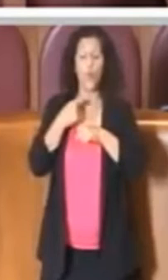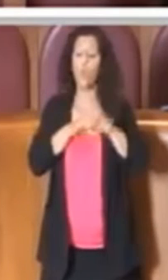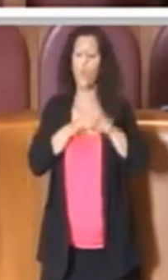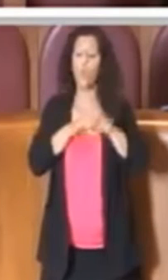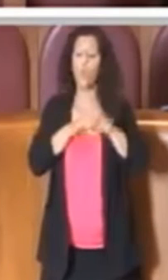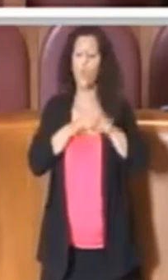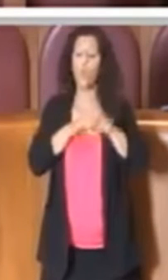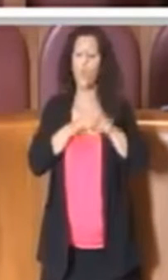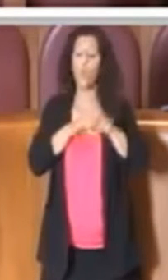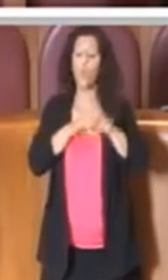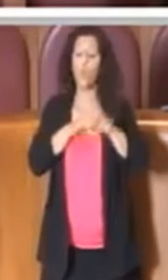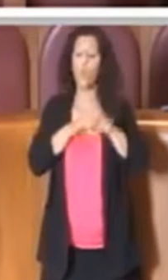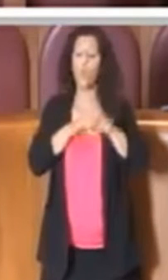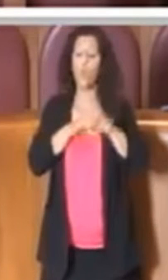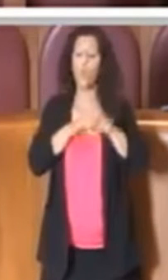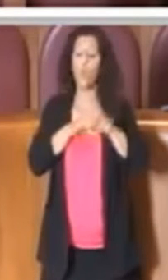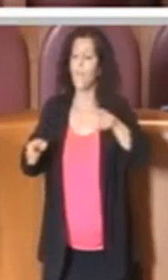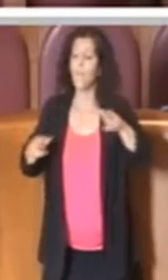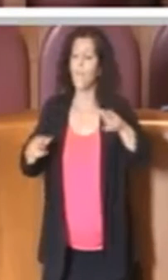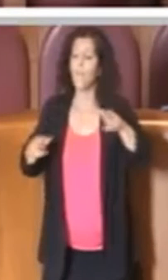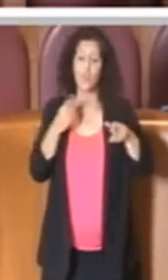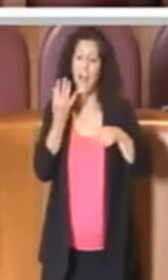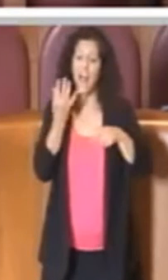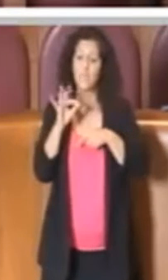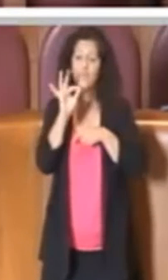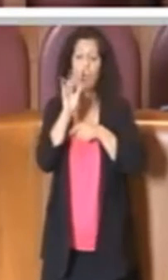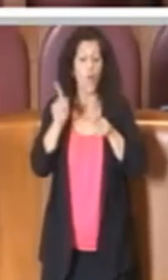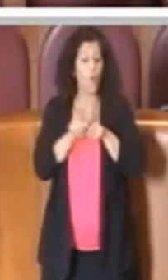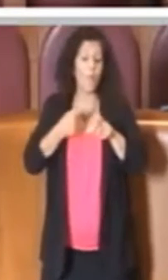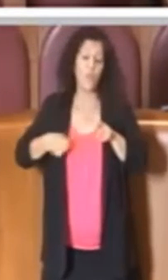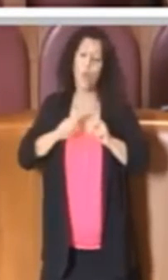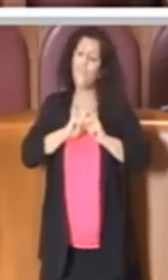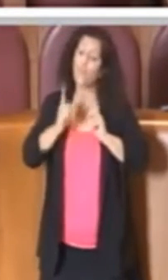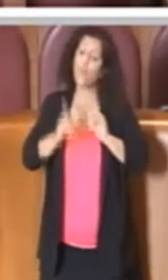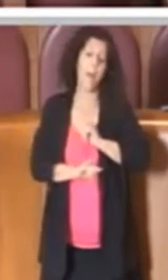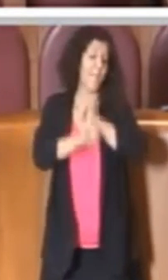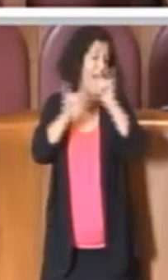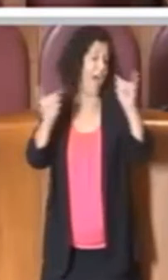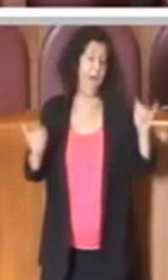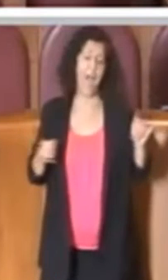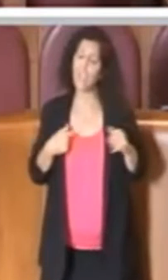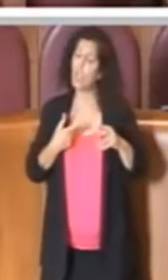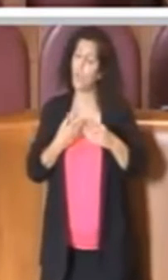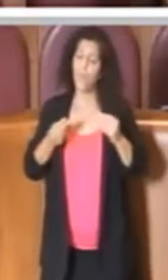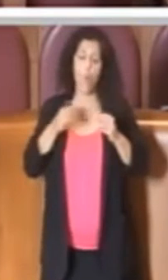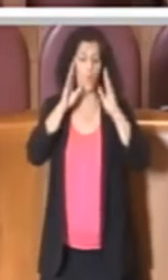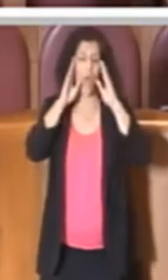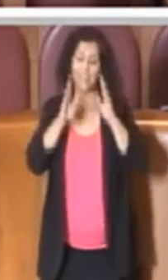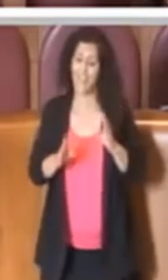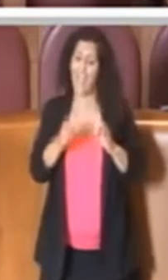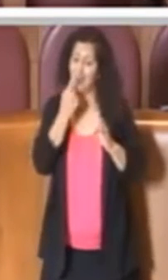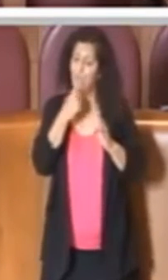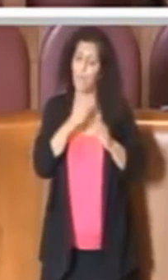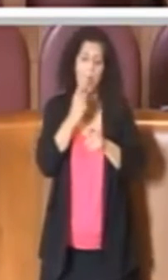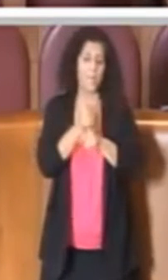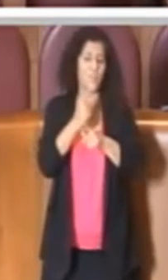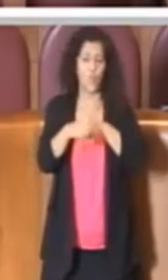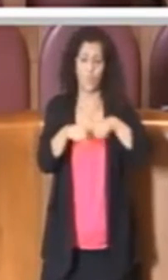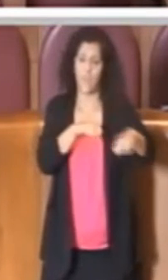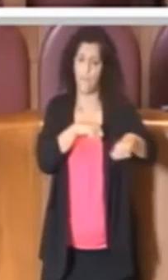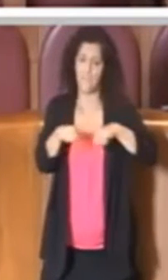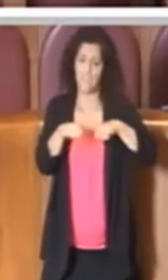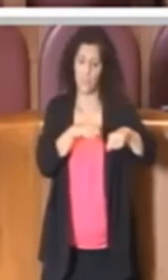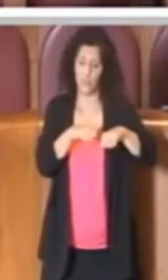specializzato per poter far fronte a quelle che sono le esigenze dell'amministrazione. E sul secondo punto,